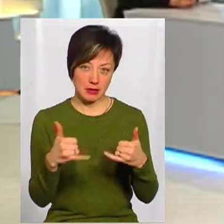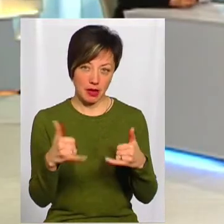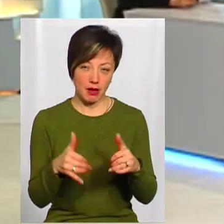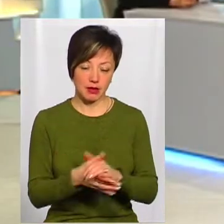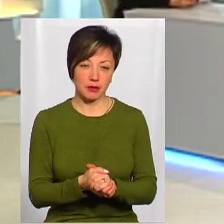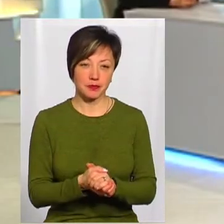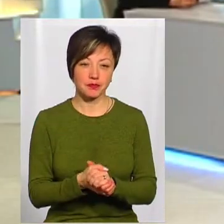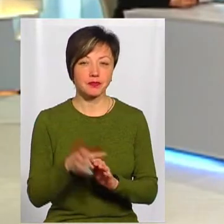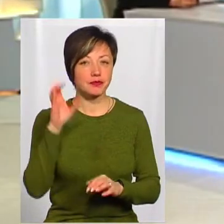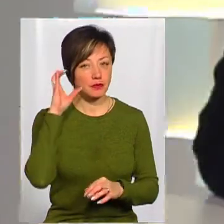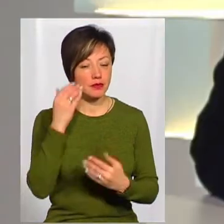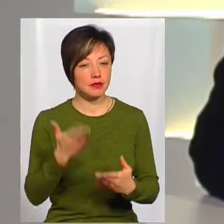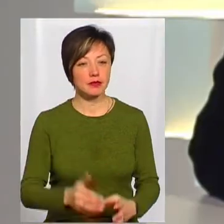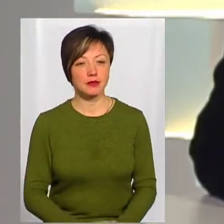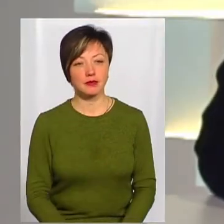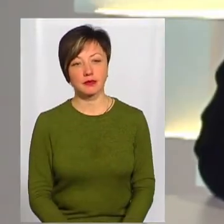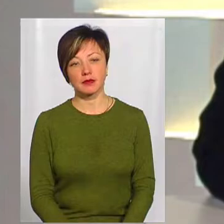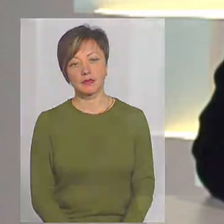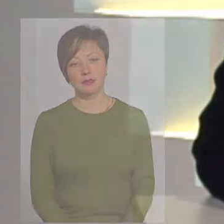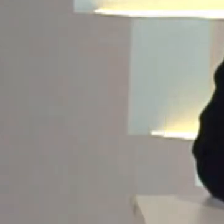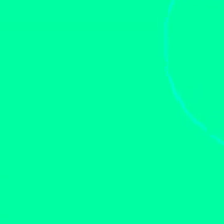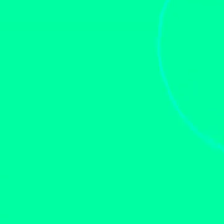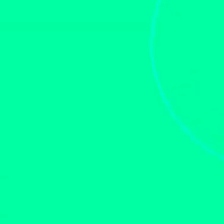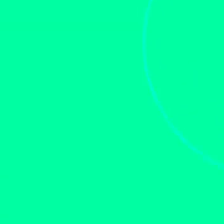хімікатами. Послухаємо, що він тоді казав.